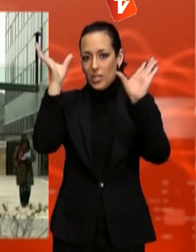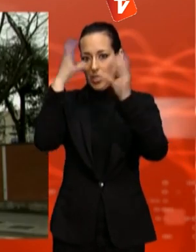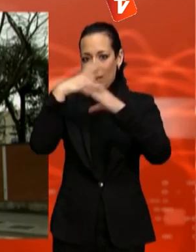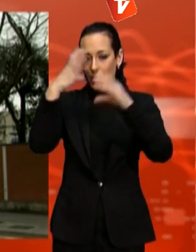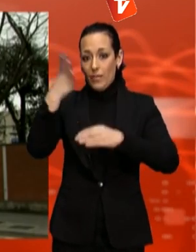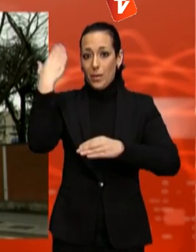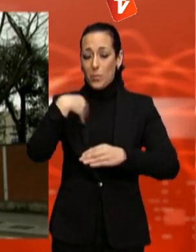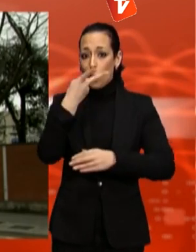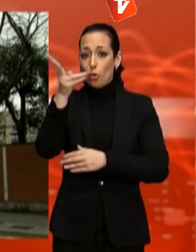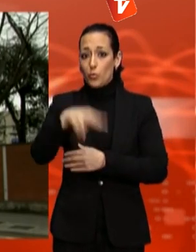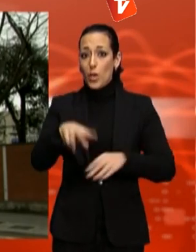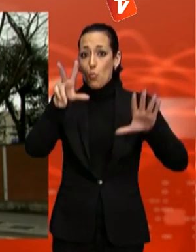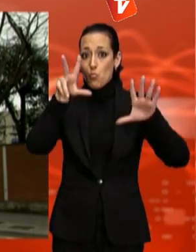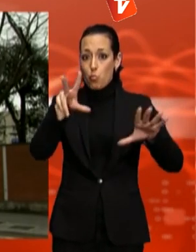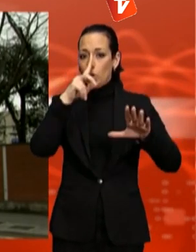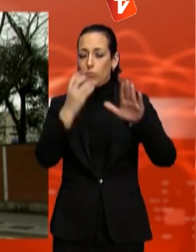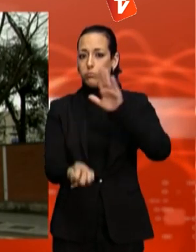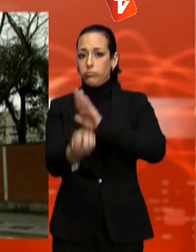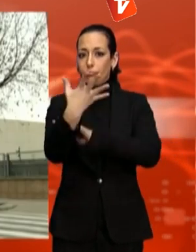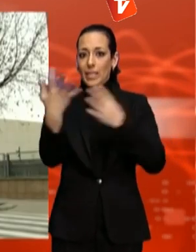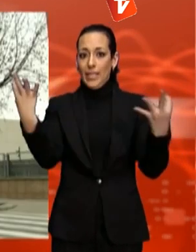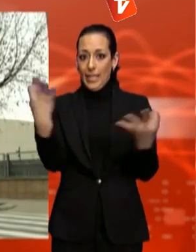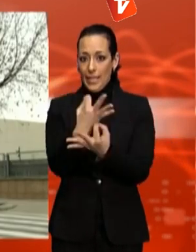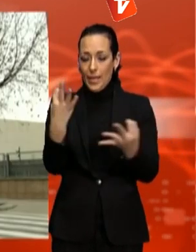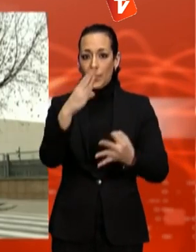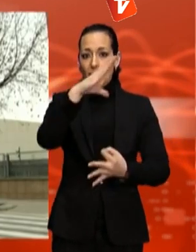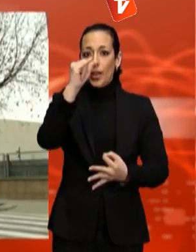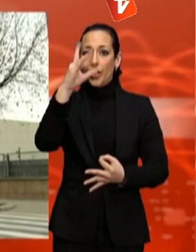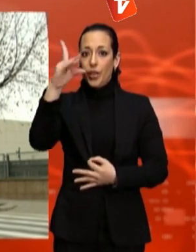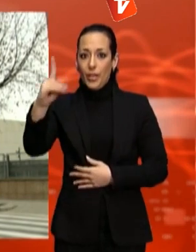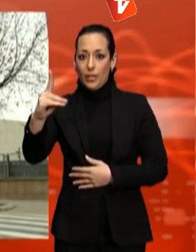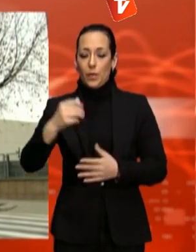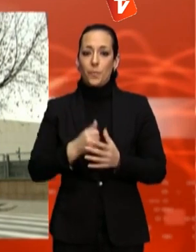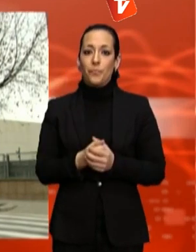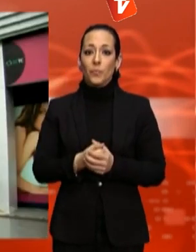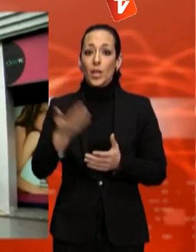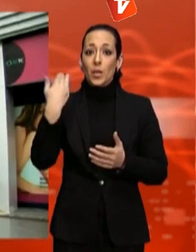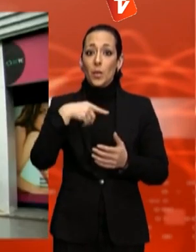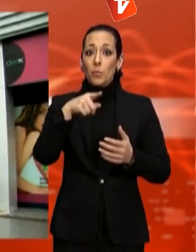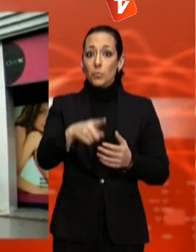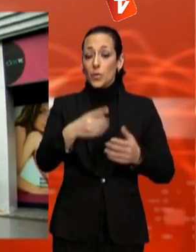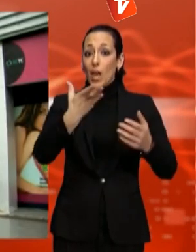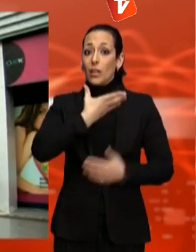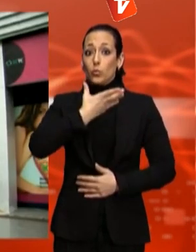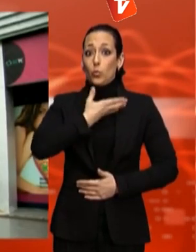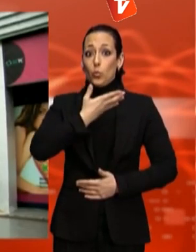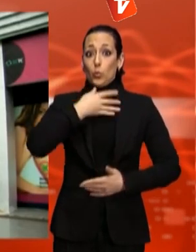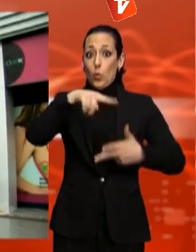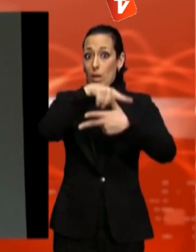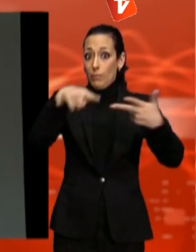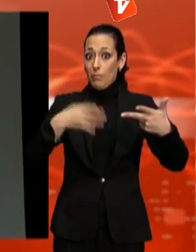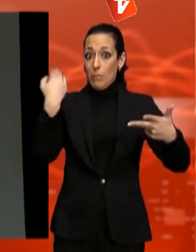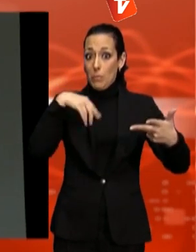crear el 2008 el CIT, el Catalonia Innovation Triangle. Es tracta d'un consorci supramunicipal que no té estructura pròpia,